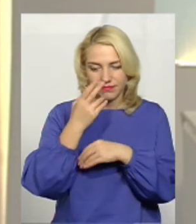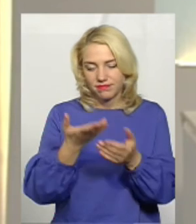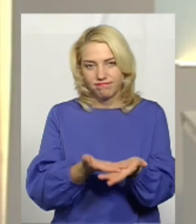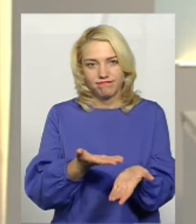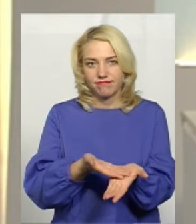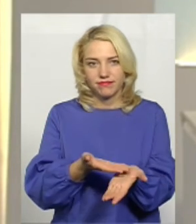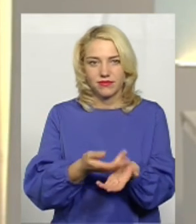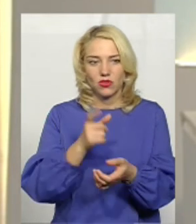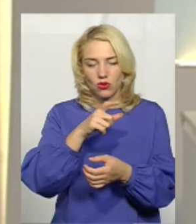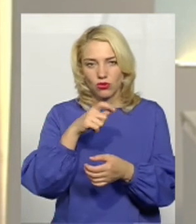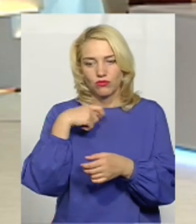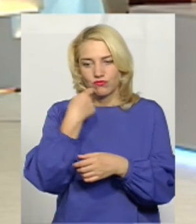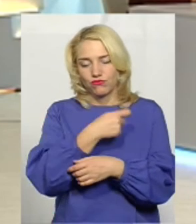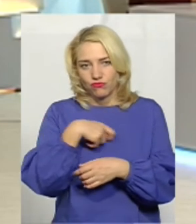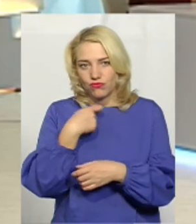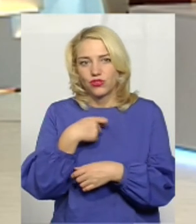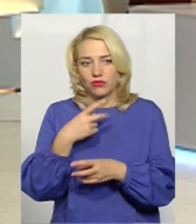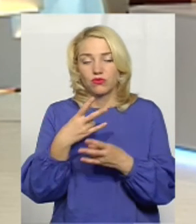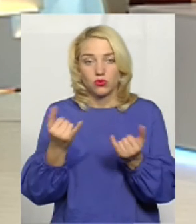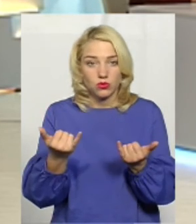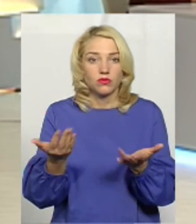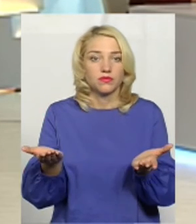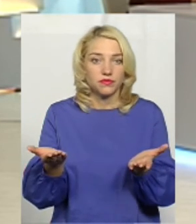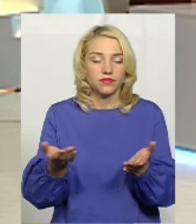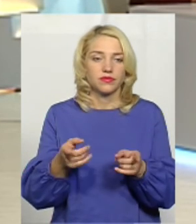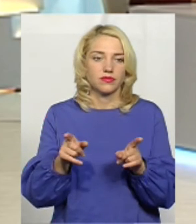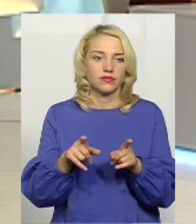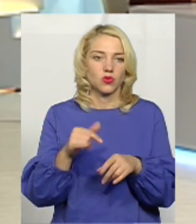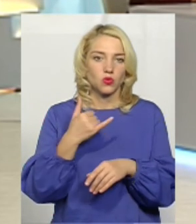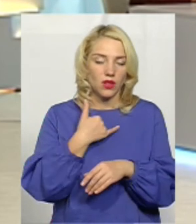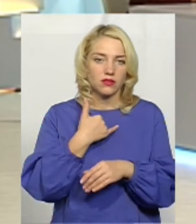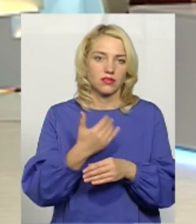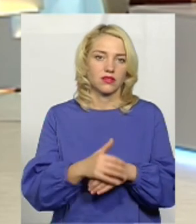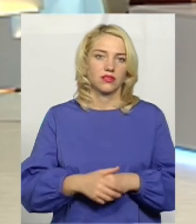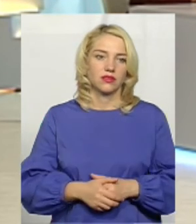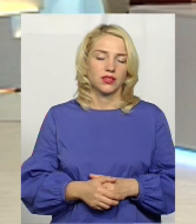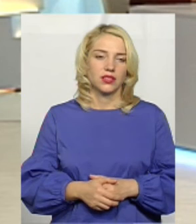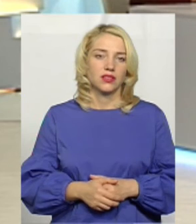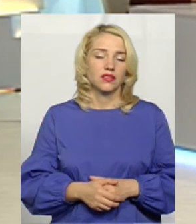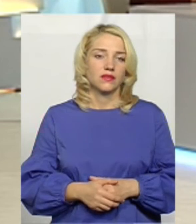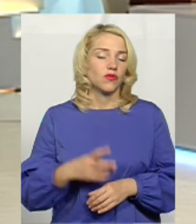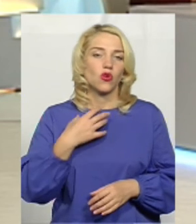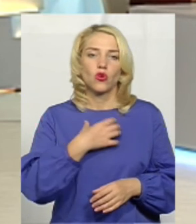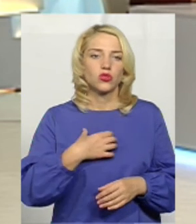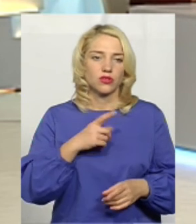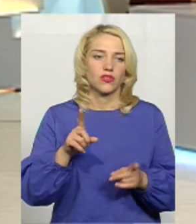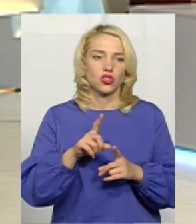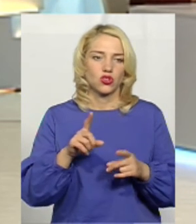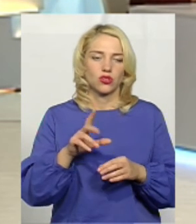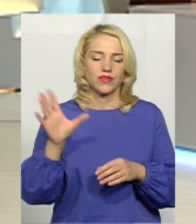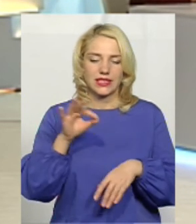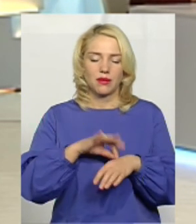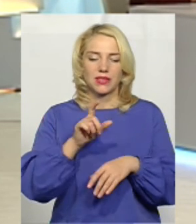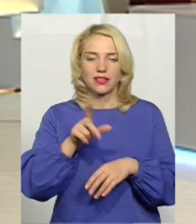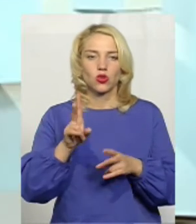замотані шарфики і так далі. Тому, напевне, в нас, ну, саме основне, що всі пацієнти,